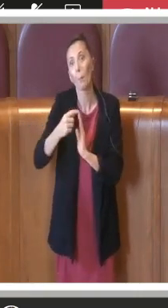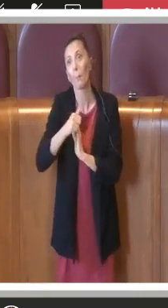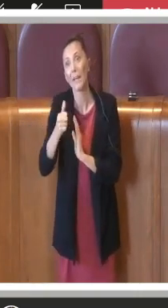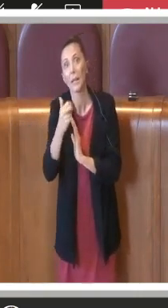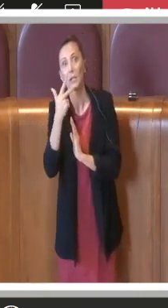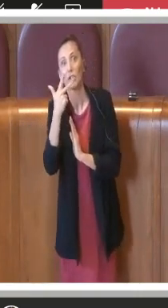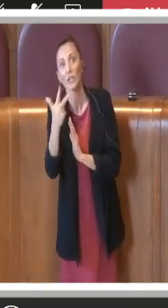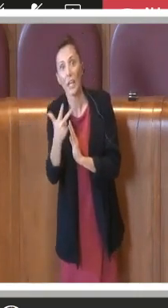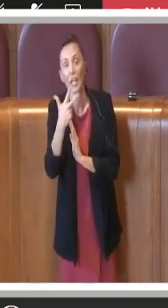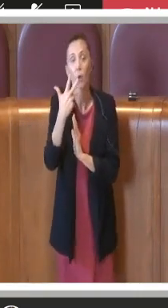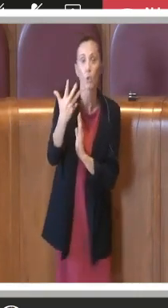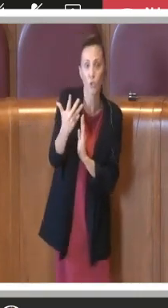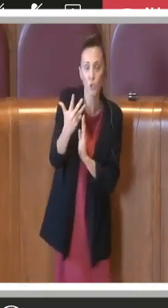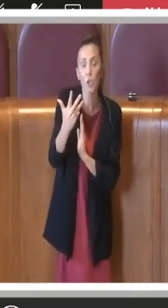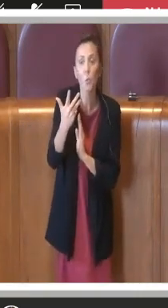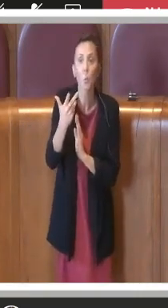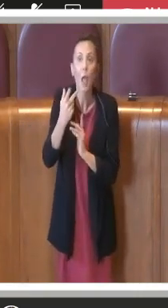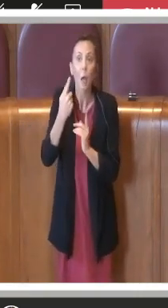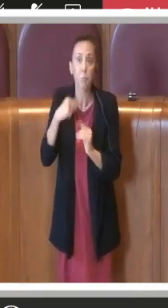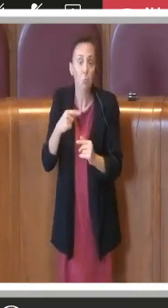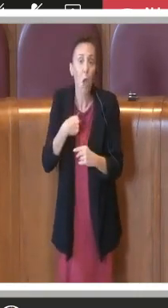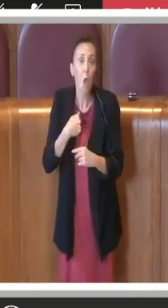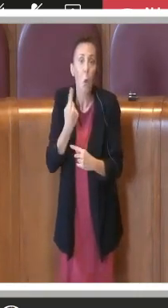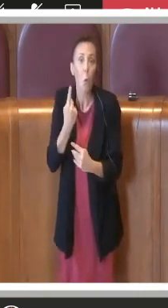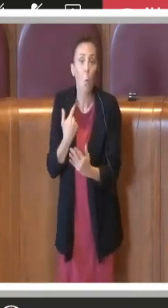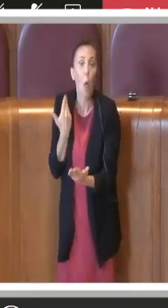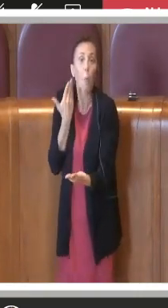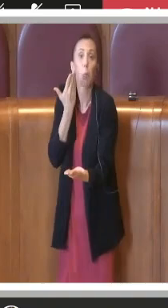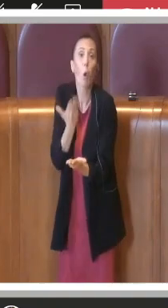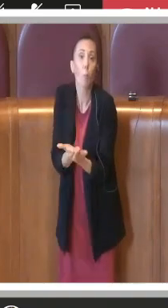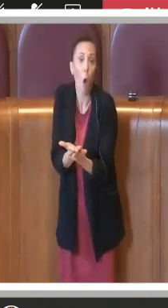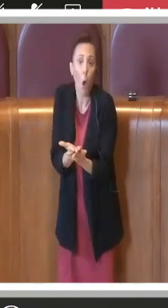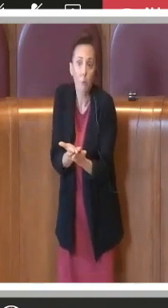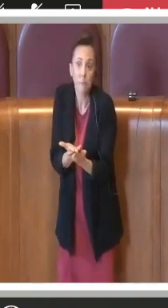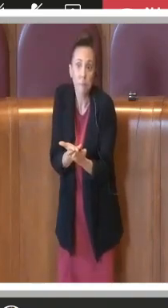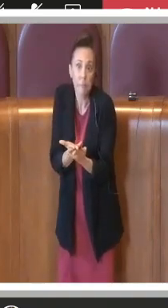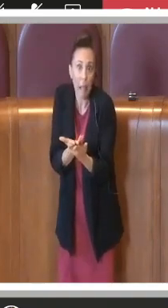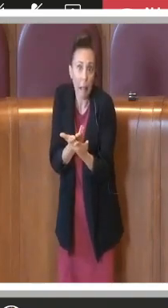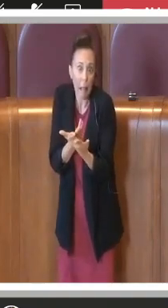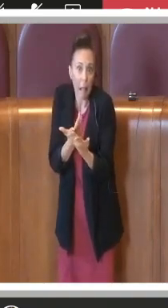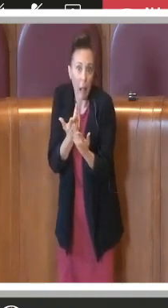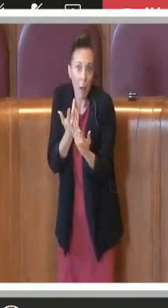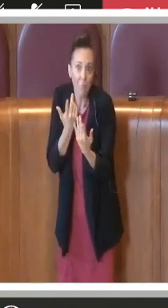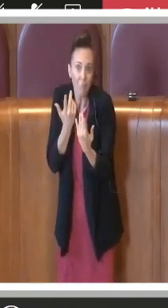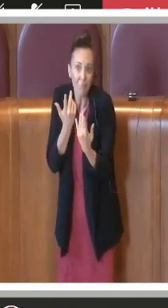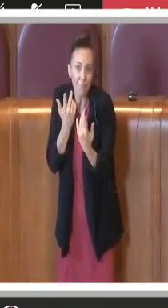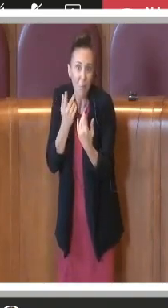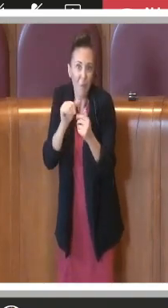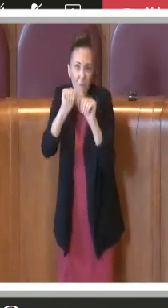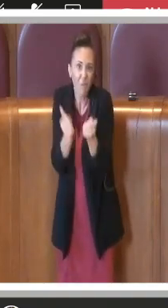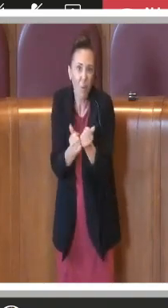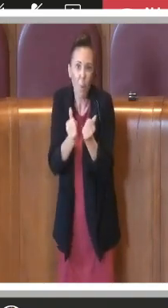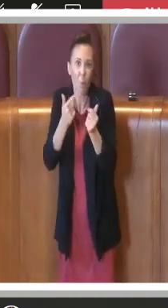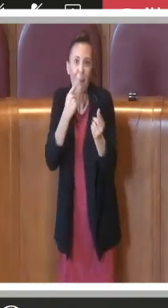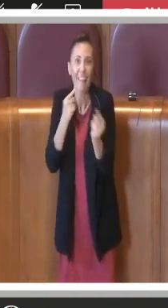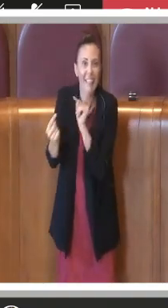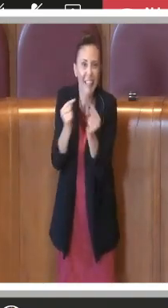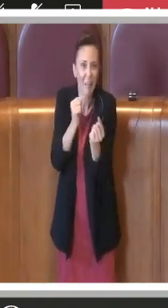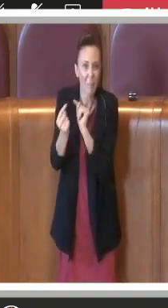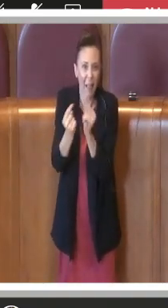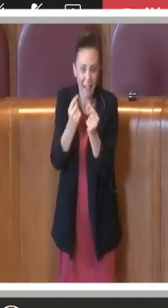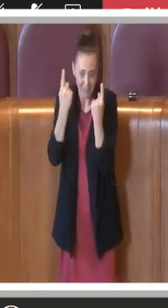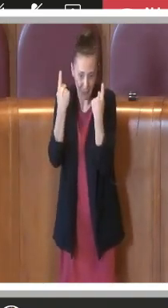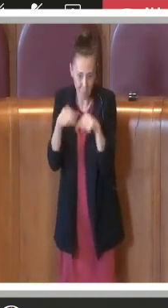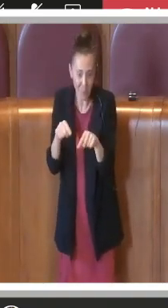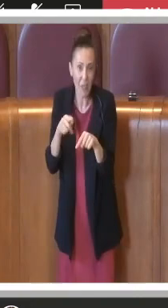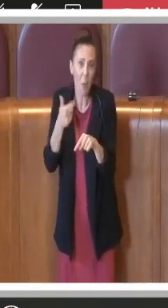in aula, è una proposta che fa lancio adesso ma giusto per come dibattito, per avere un dibattito su questa cosa perché